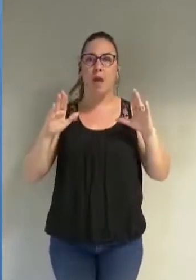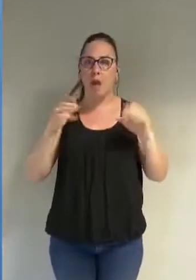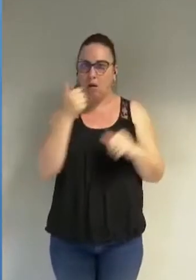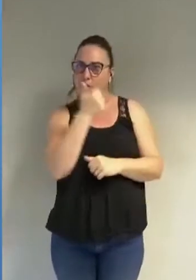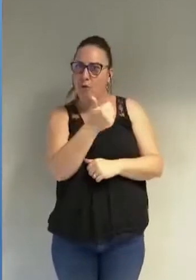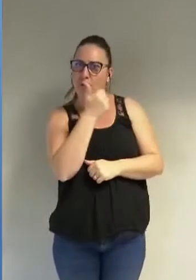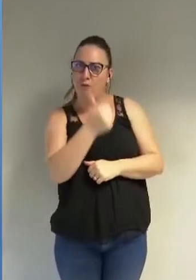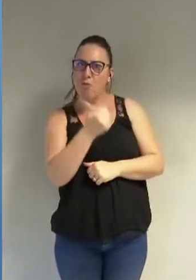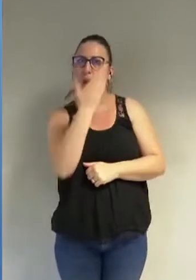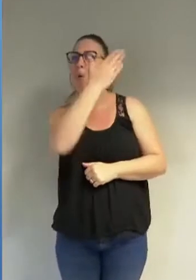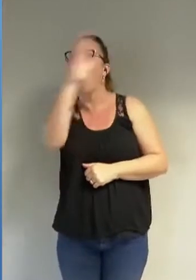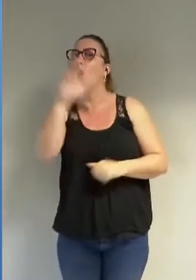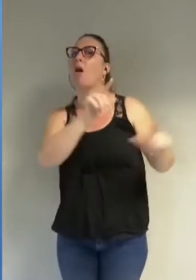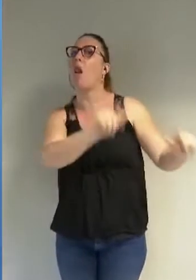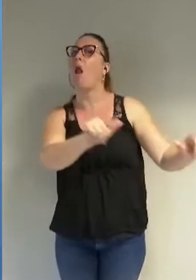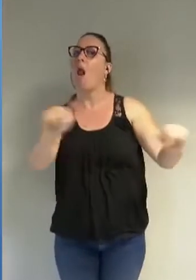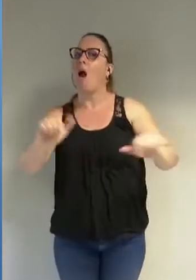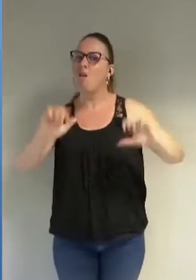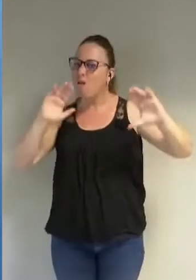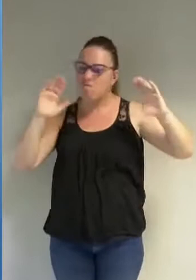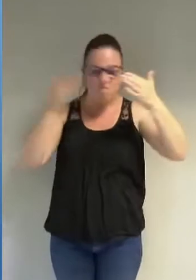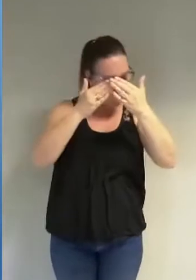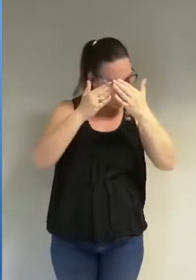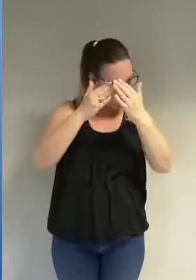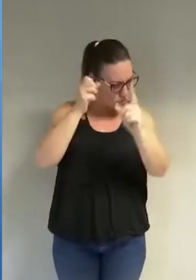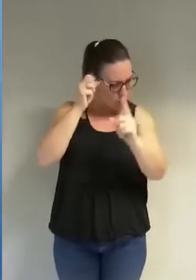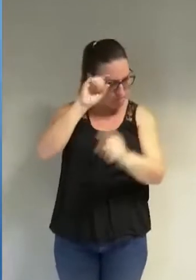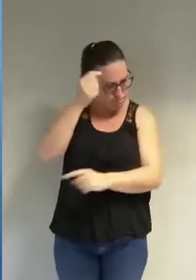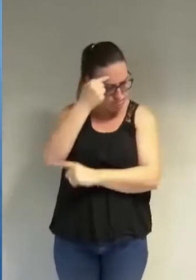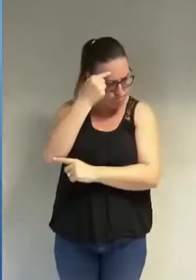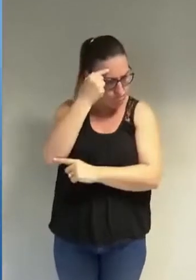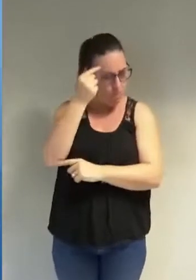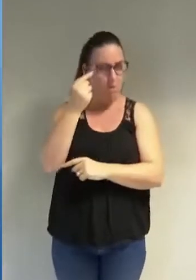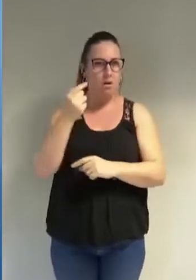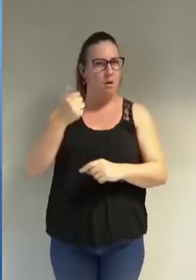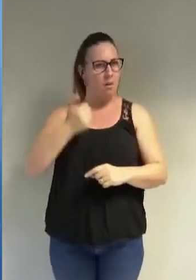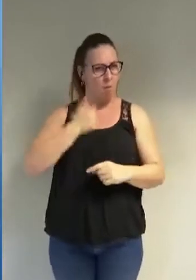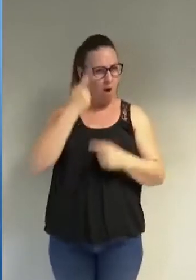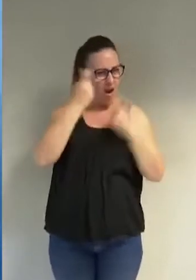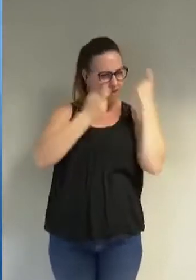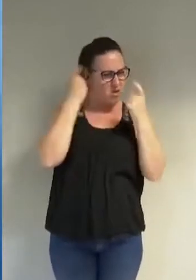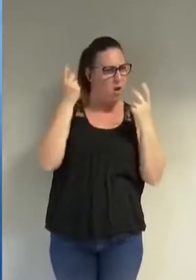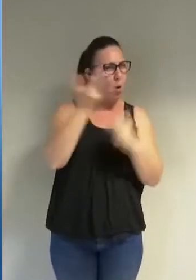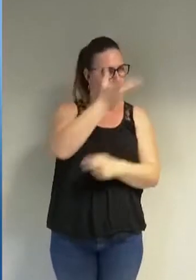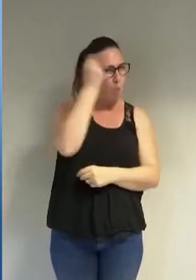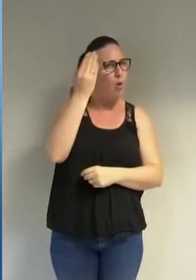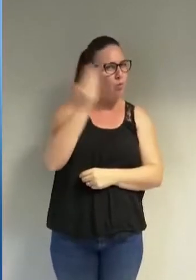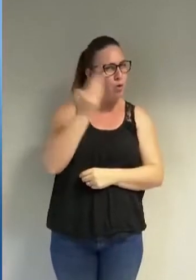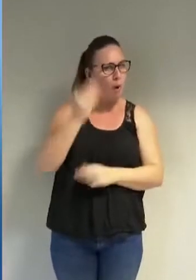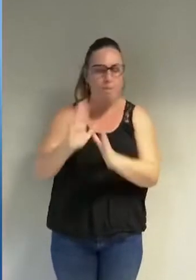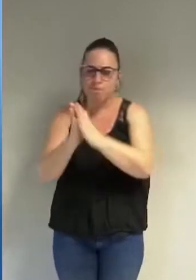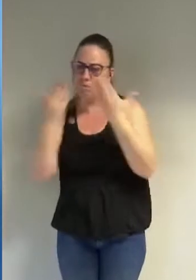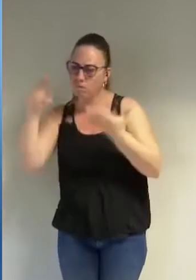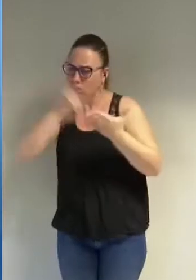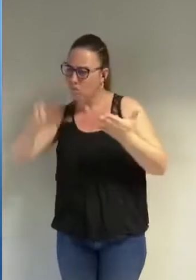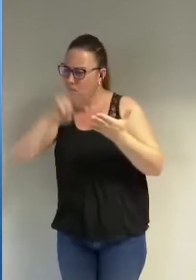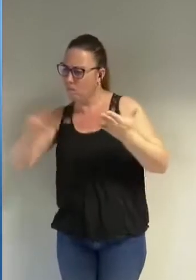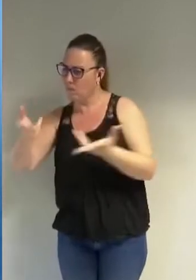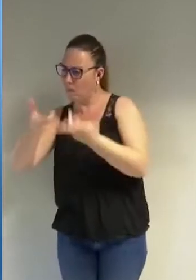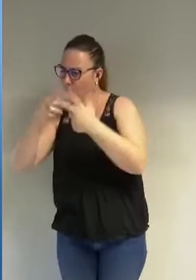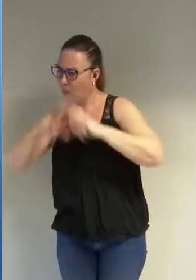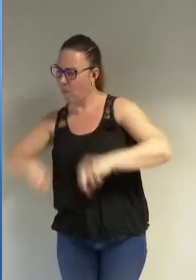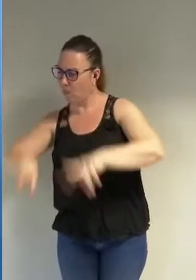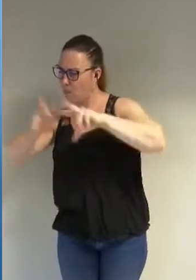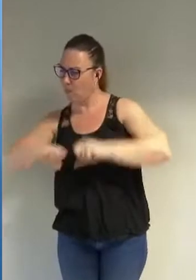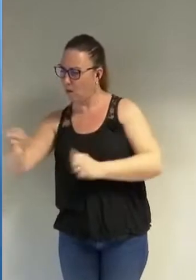être le cas de certains ici j'ai cherché à comprendre je me suis renseignée et j'ai lu pas mal de choses qui émanent de personnes qui